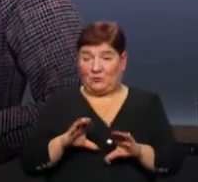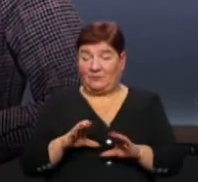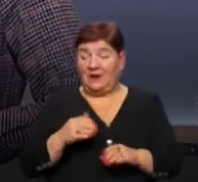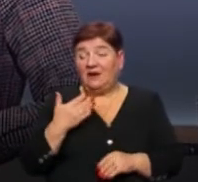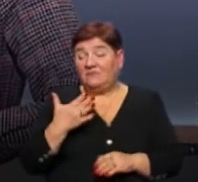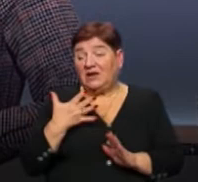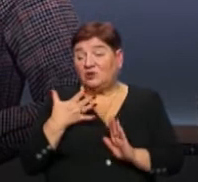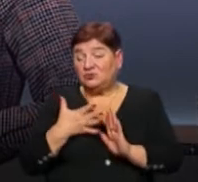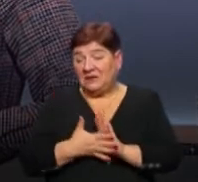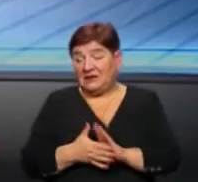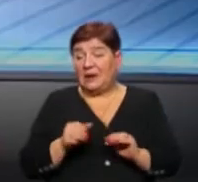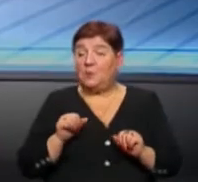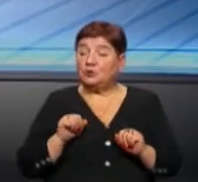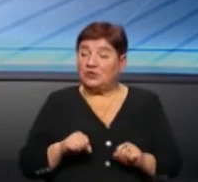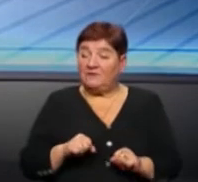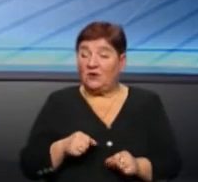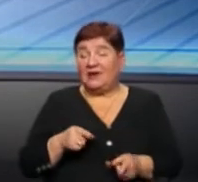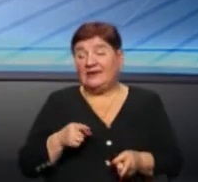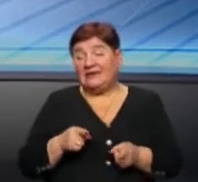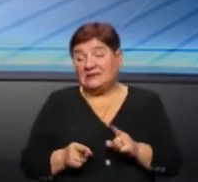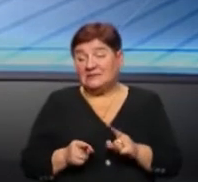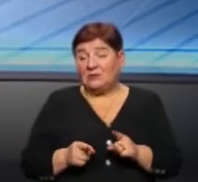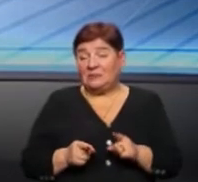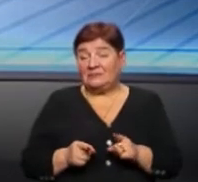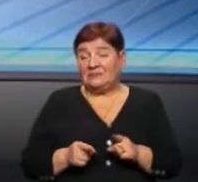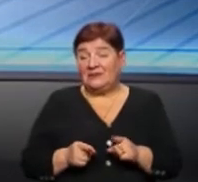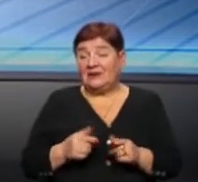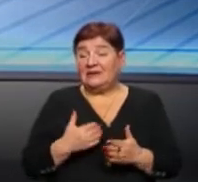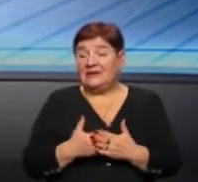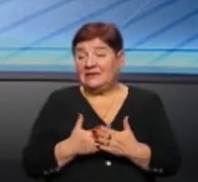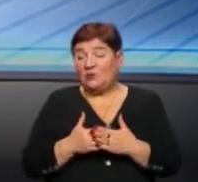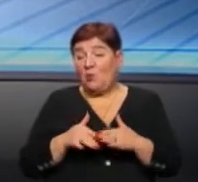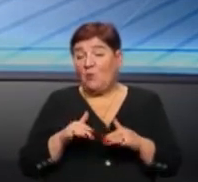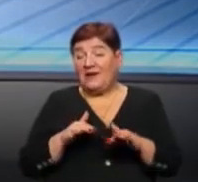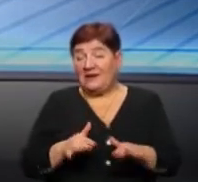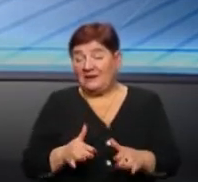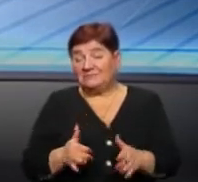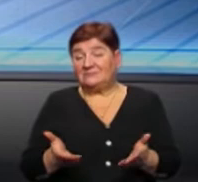Розумієте, можливо, дійсно, десь в певній мірі,